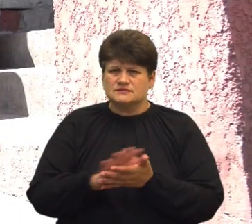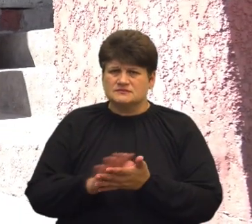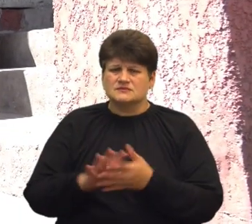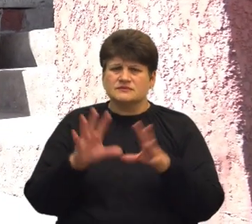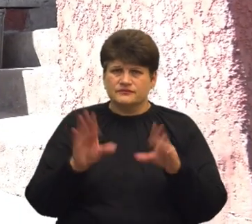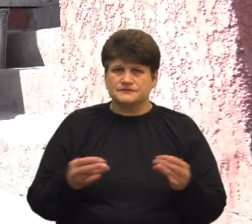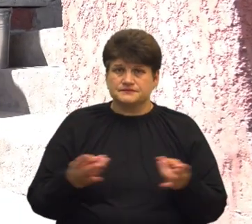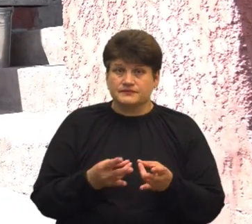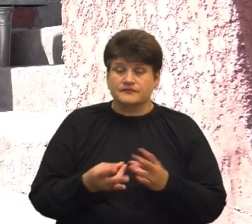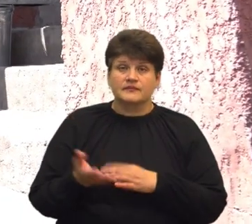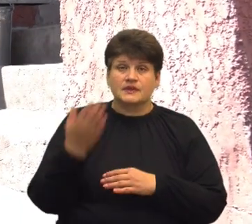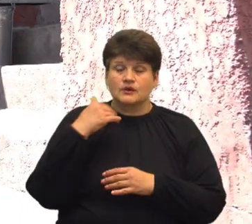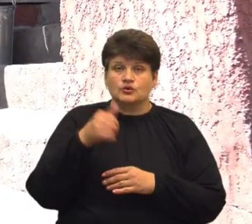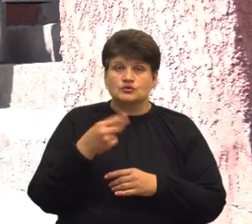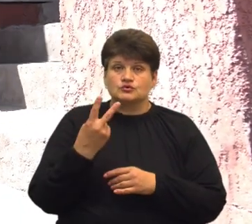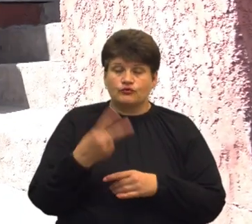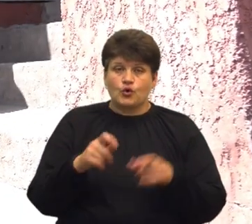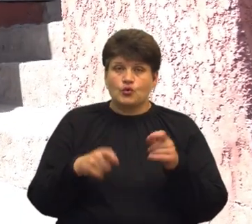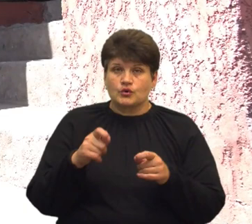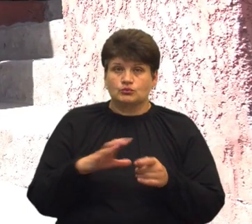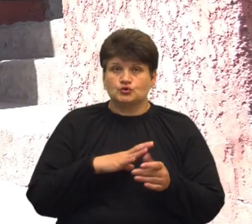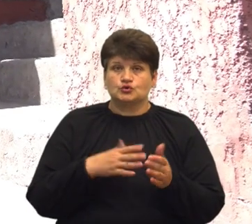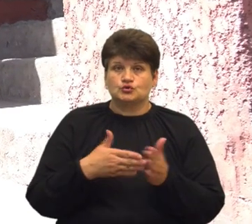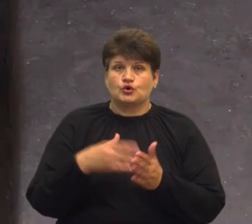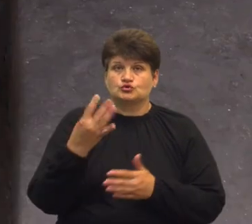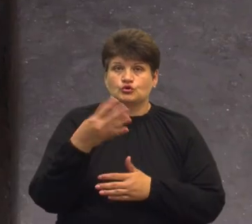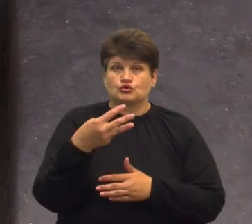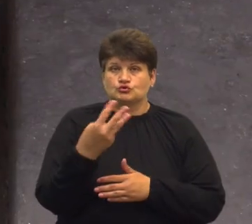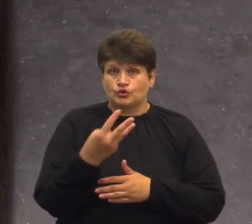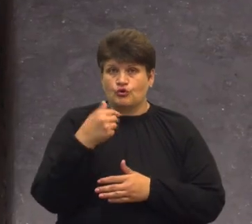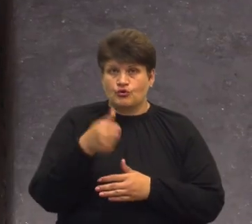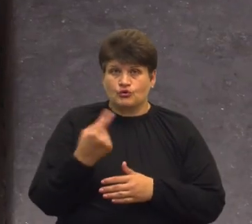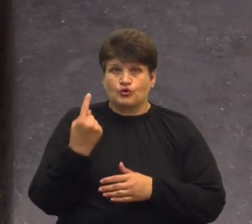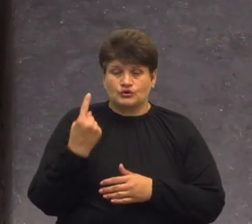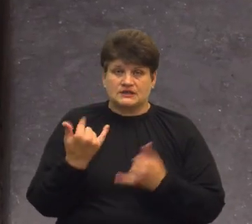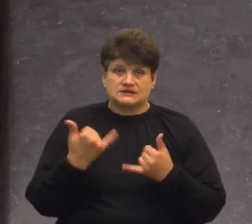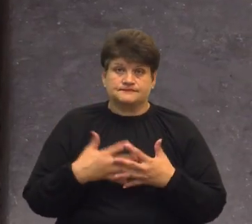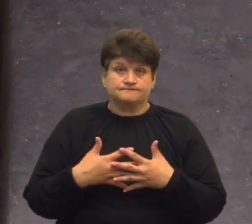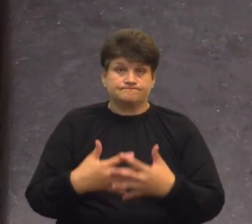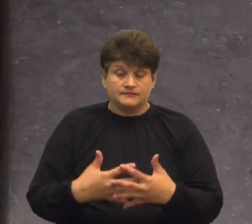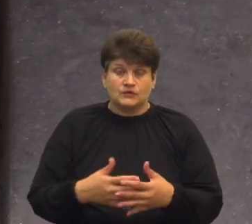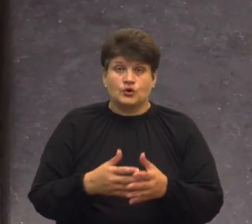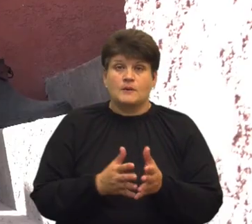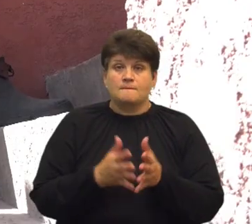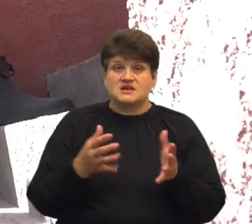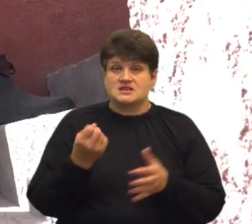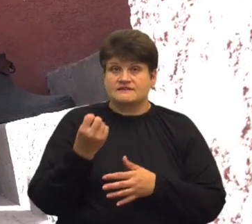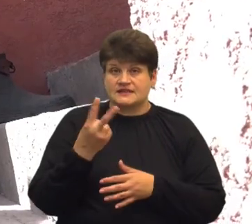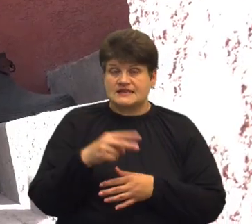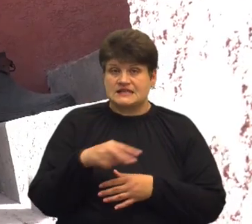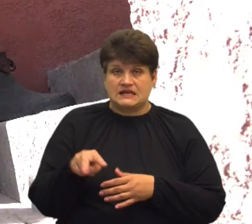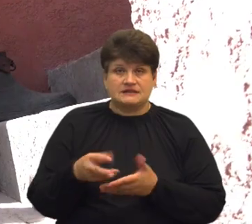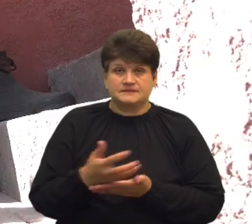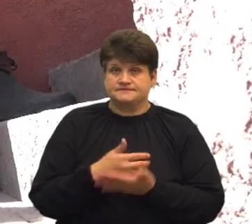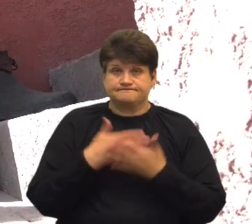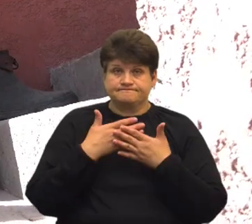каже Анастасія Грищук, із двох корів за день надуювала до 43 літрів молока. Зараз одна з них тільна, тому більше 12 літрів жінка в день не збирає.